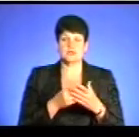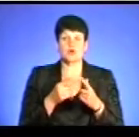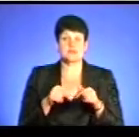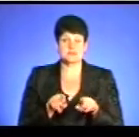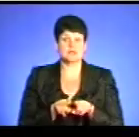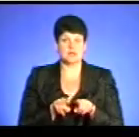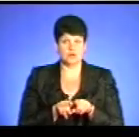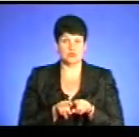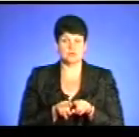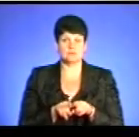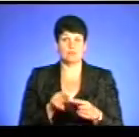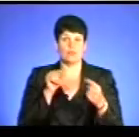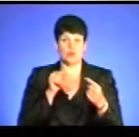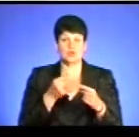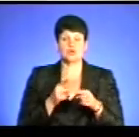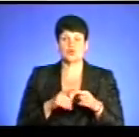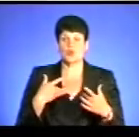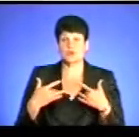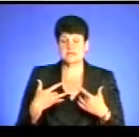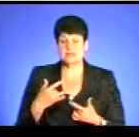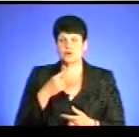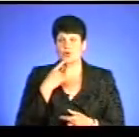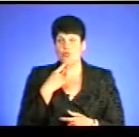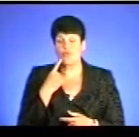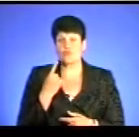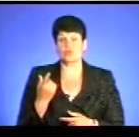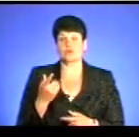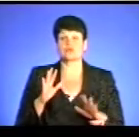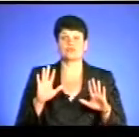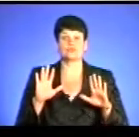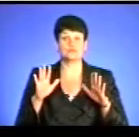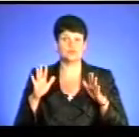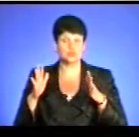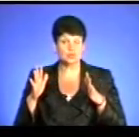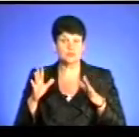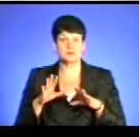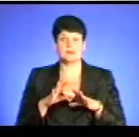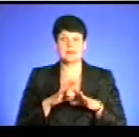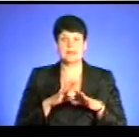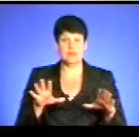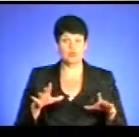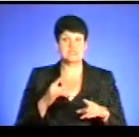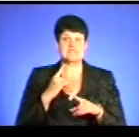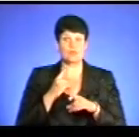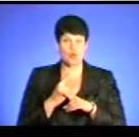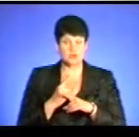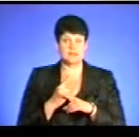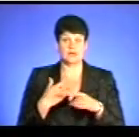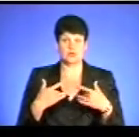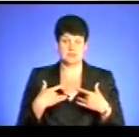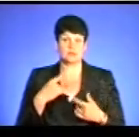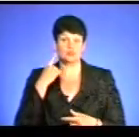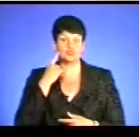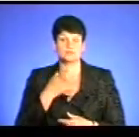також дуже радикально налаштовані проти цього концерту. І кажуть, що в разі того, якщо не буде заборонений концерт, будуть дії радикальні. Давайте